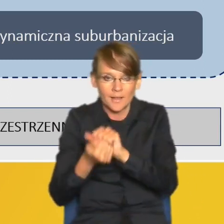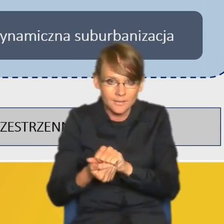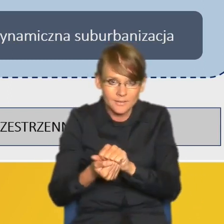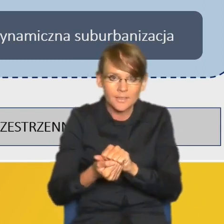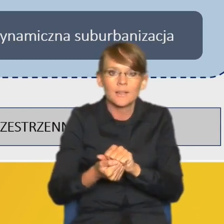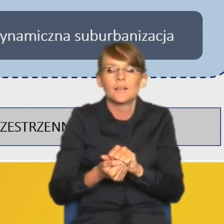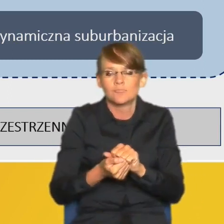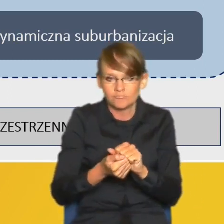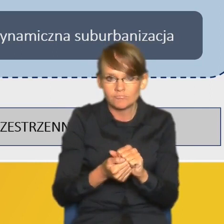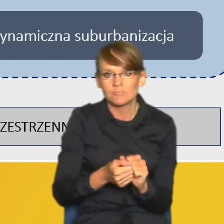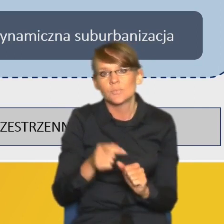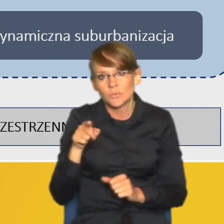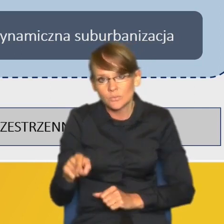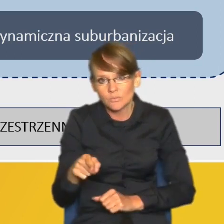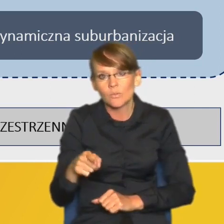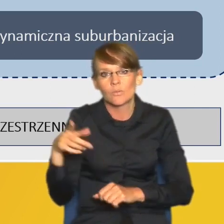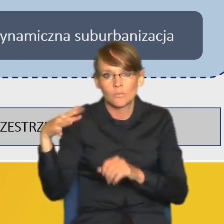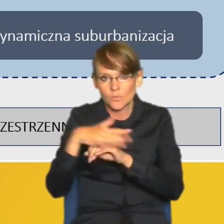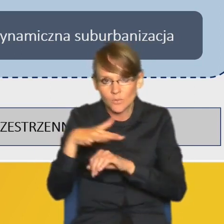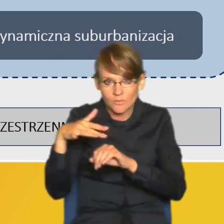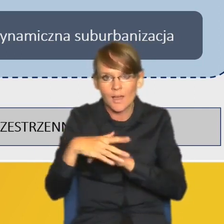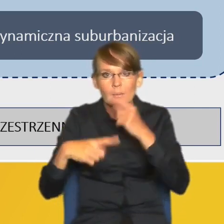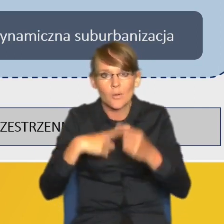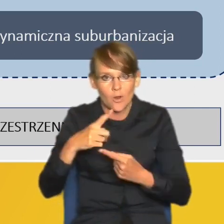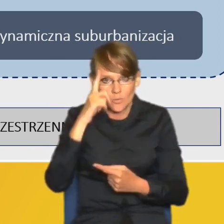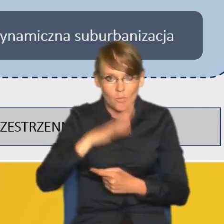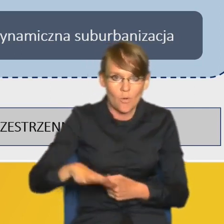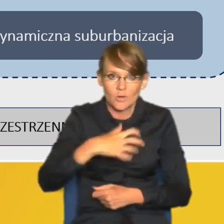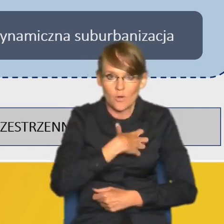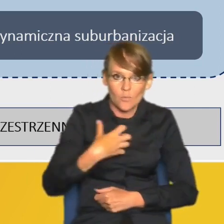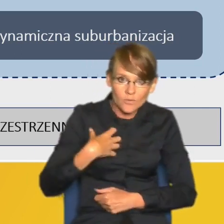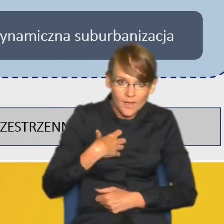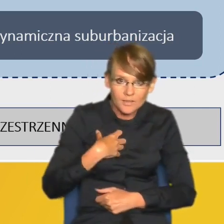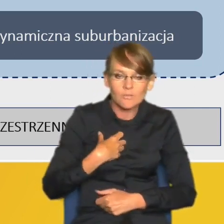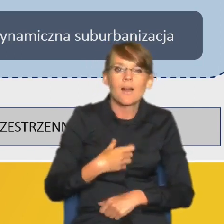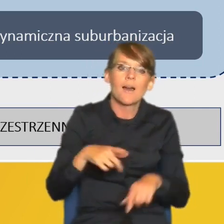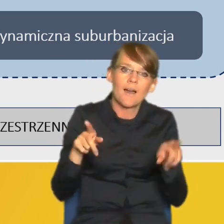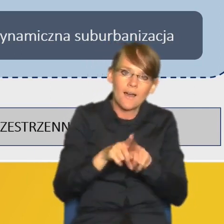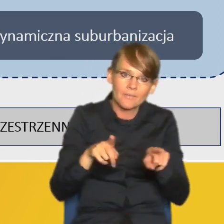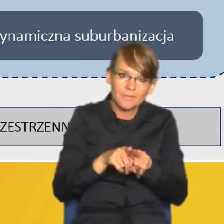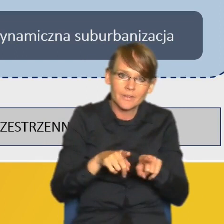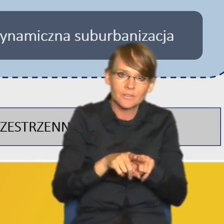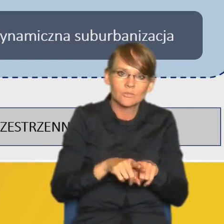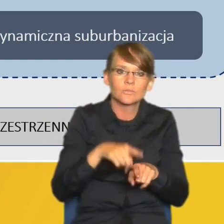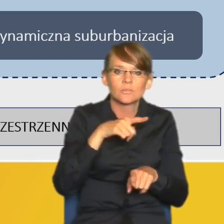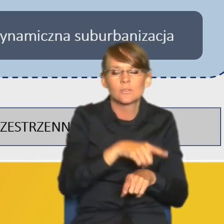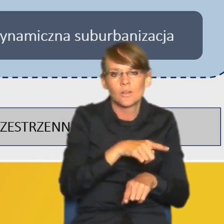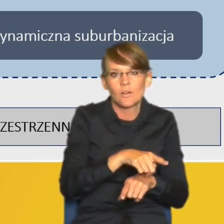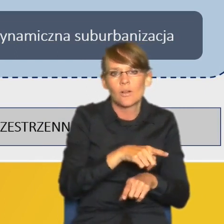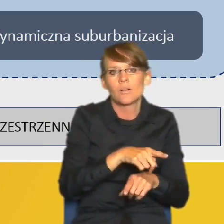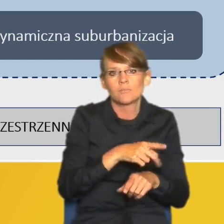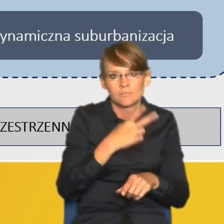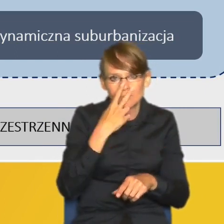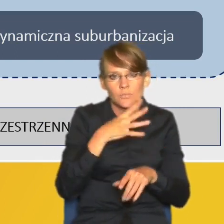napędzane są przez procesy społeczno-gospodarcze, a z drugiej strony potęgowane przez liczne słabości